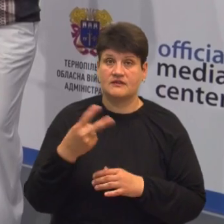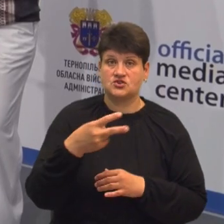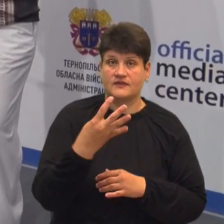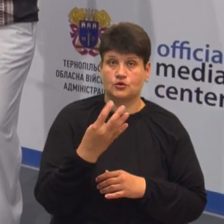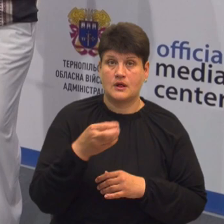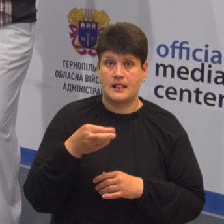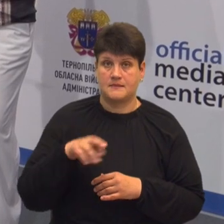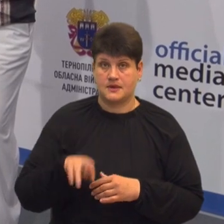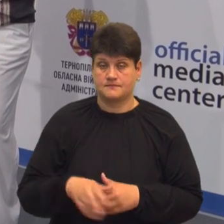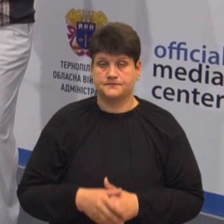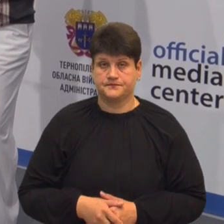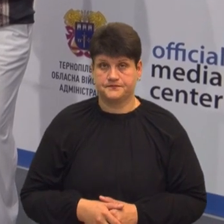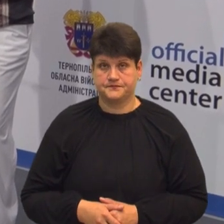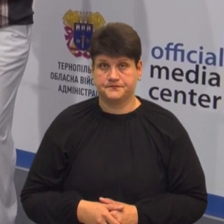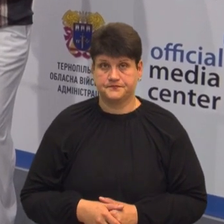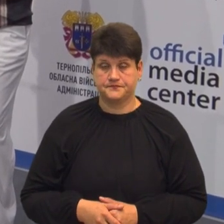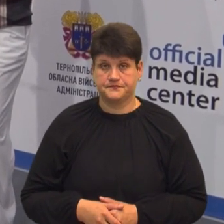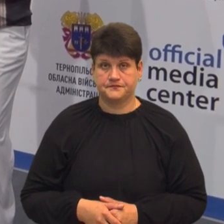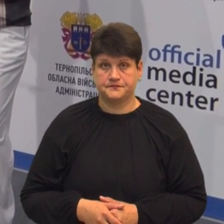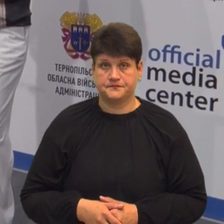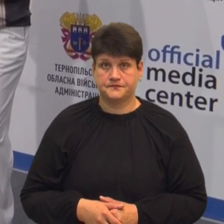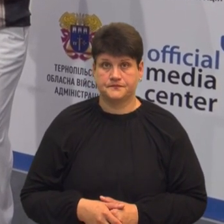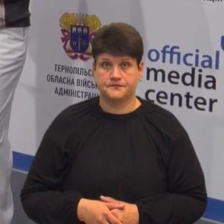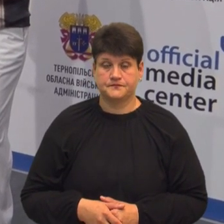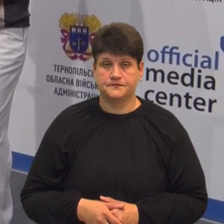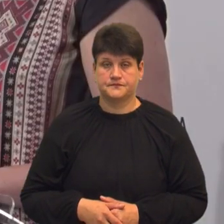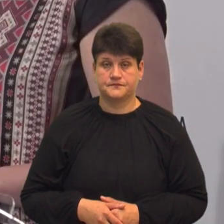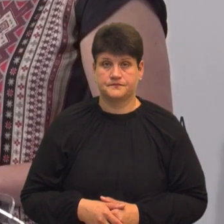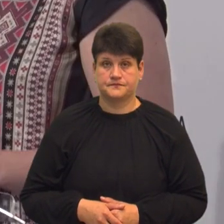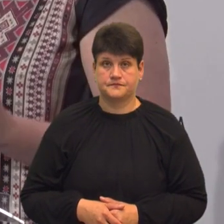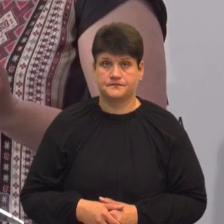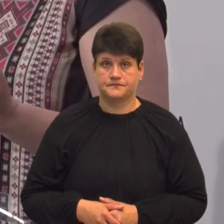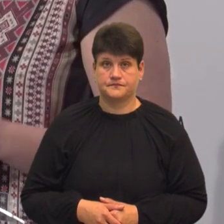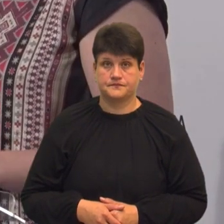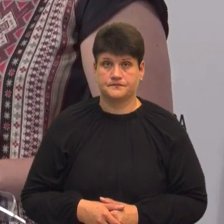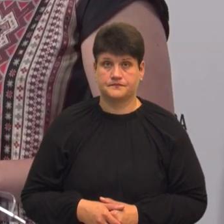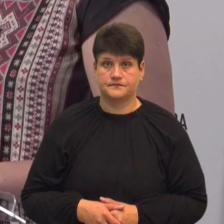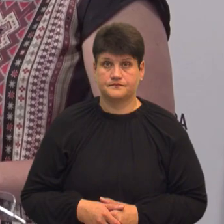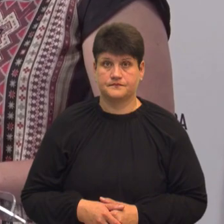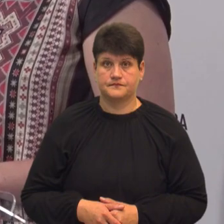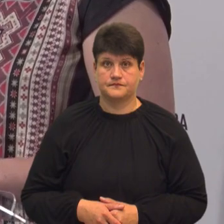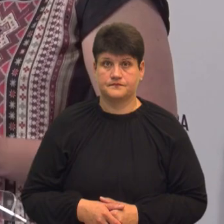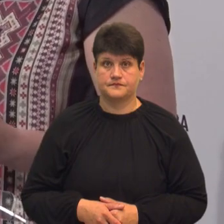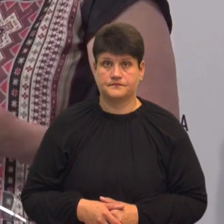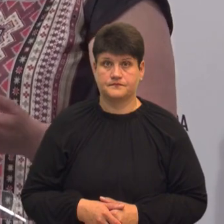Шайнюк. Тарас Бурак, Богдана Савицька, Василь Панчук, Суспільні новини, Тернопіль.